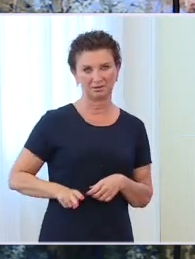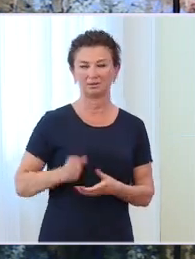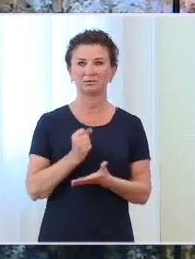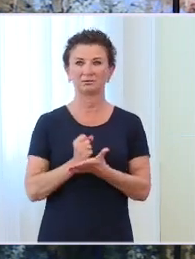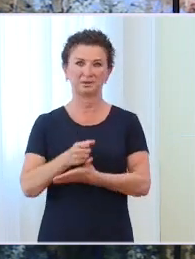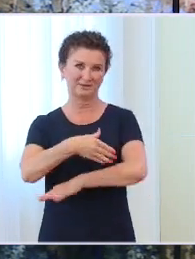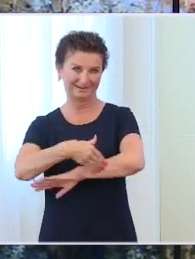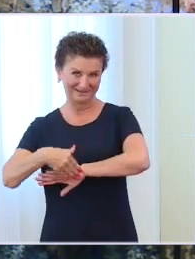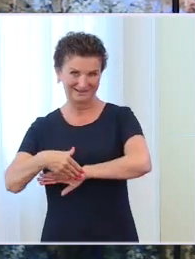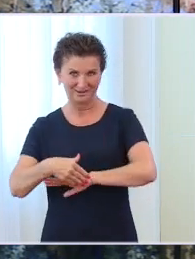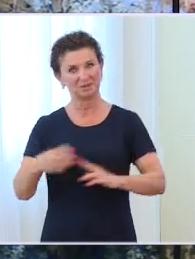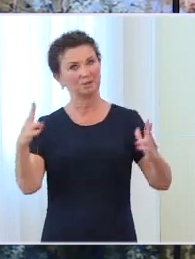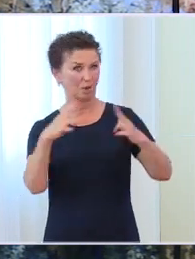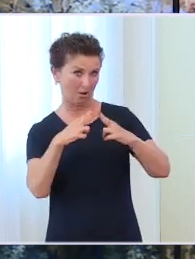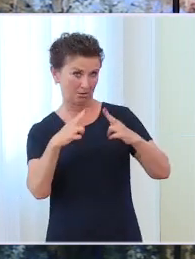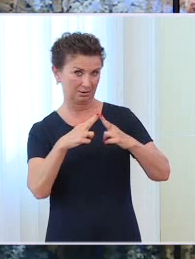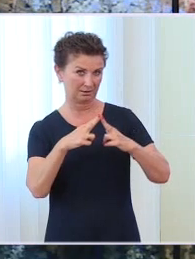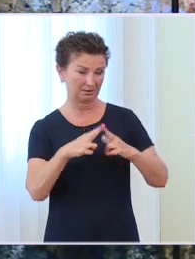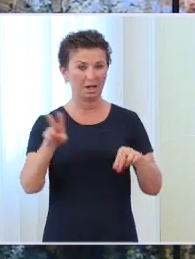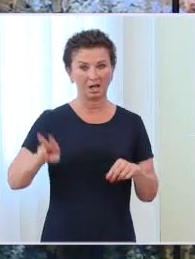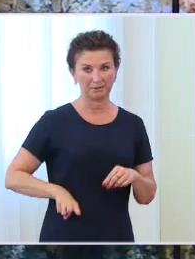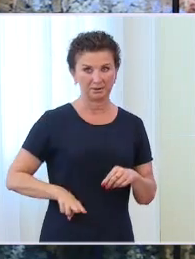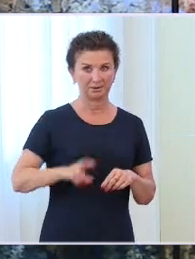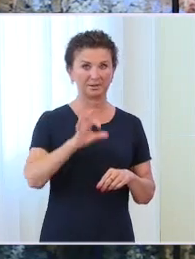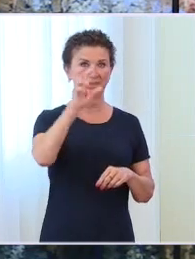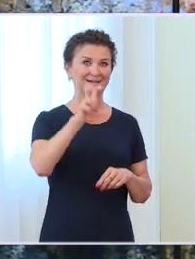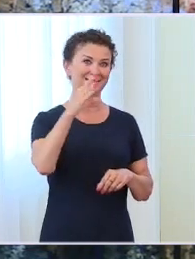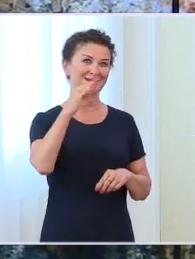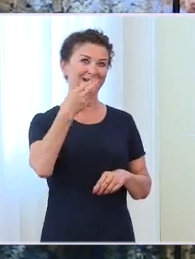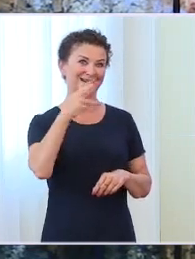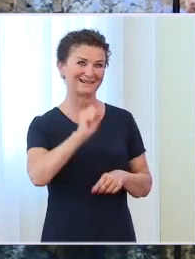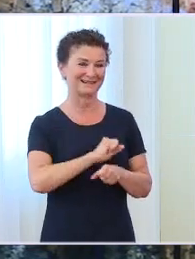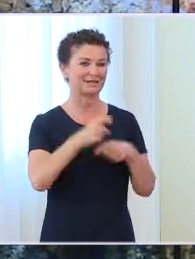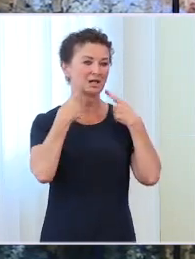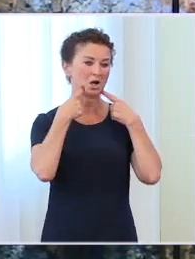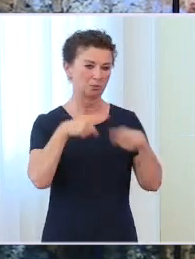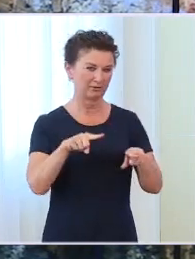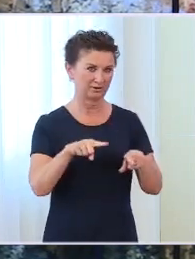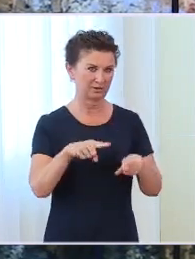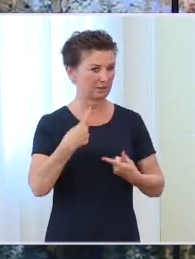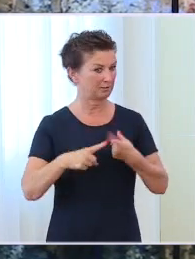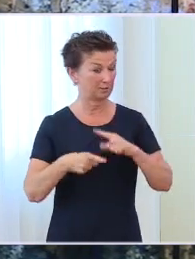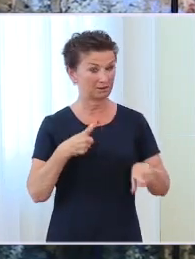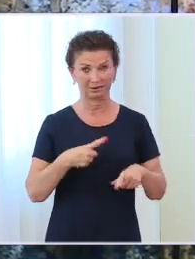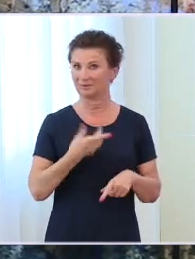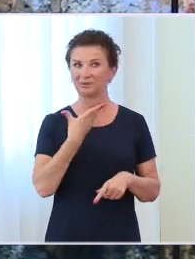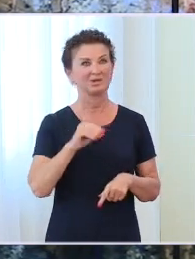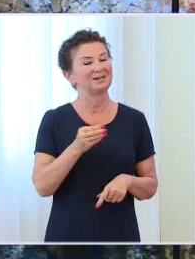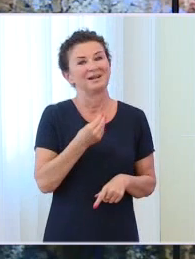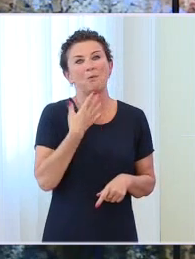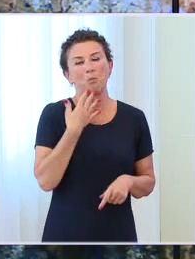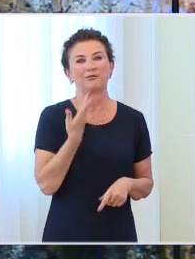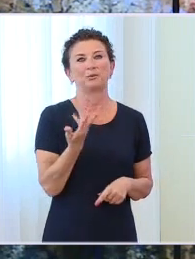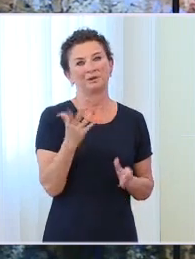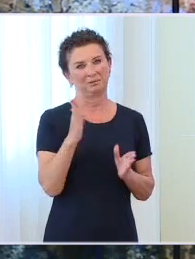szczegóły przyjdzie czas. I minister Schetyna jest odpowiedzialnym politykiem i tych kwot dzięki Bogu nie wymieniał. Bo musi najpierw z tym,